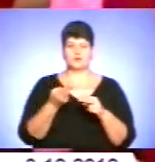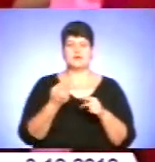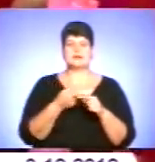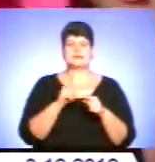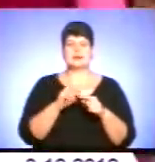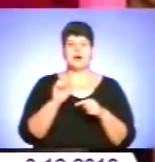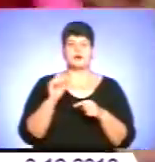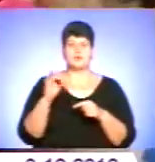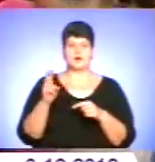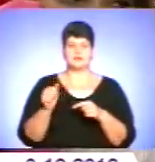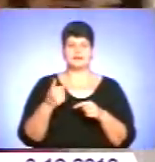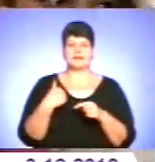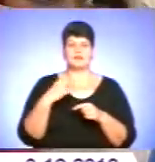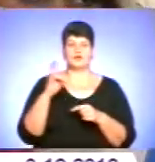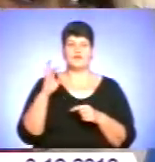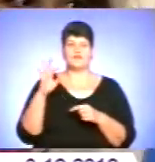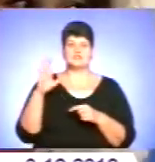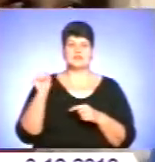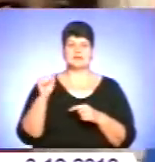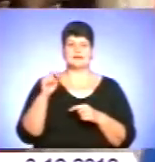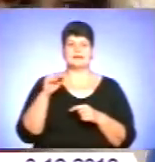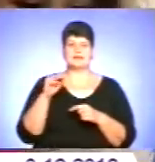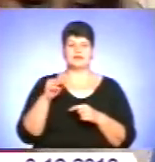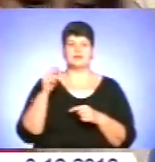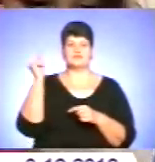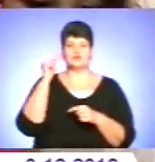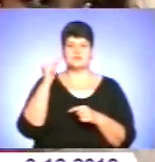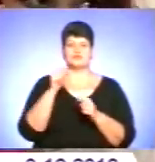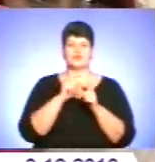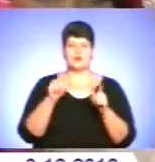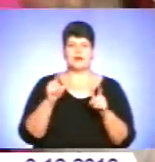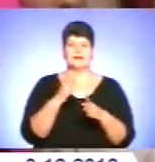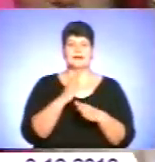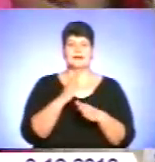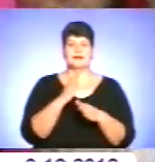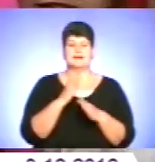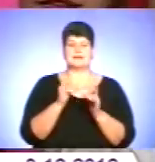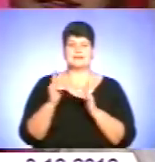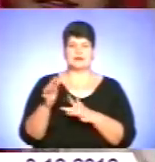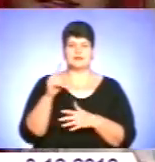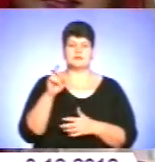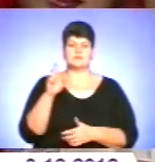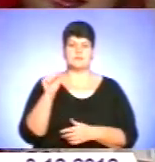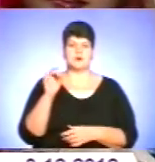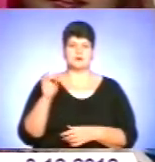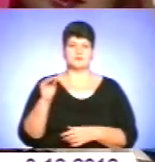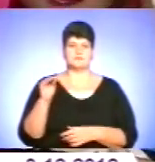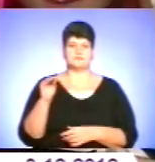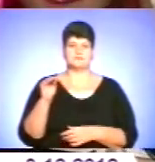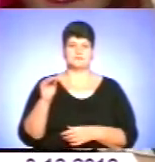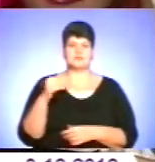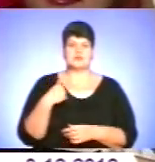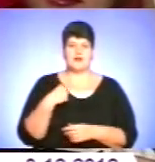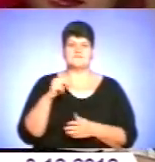Це кробатика. Я на висот Тетяна з Барежа. Вчуся в школі-інтернаті. Ти в першу-інтернаті? Ні.